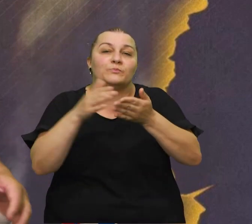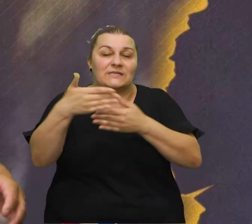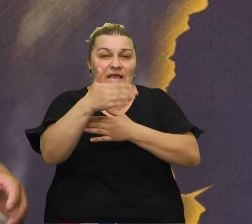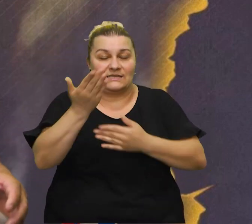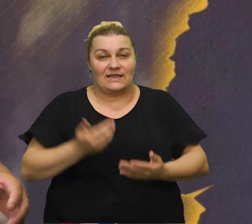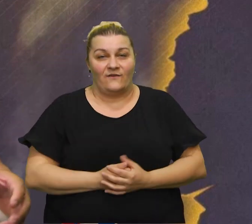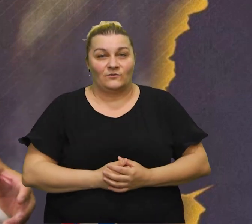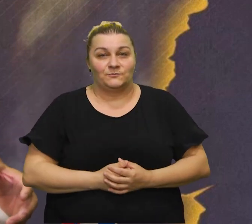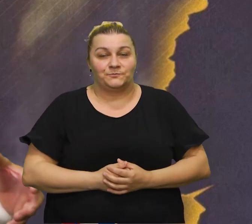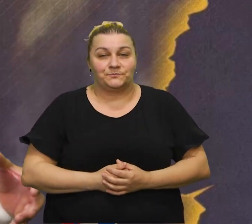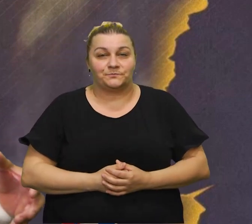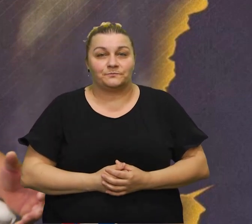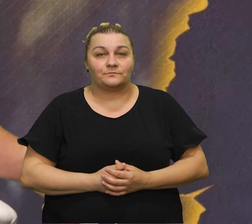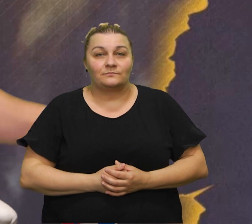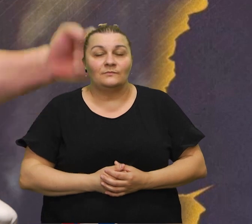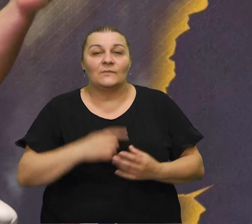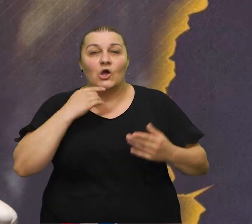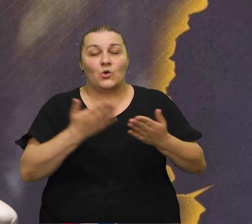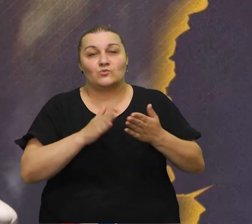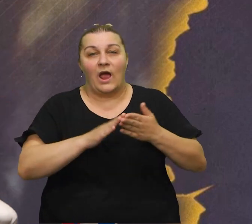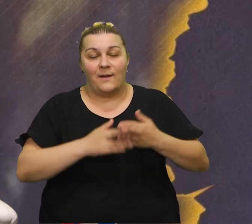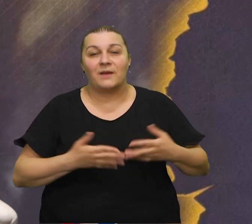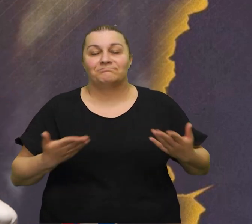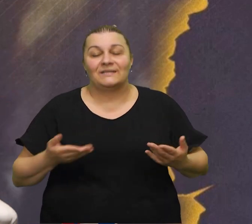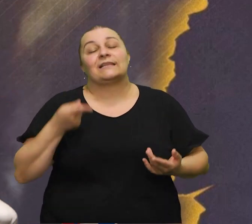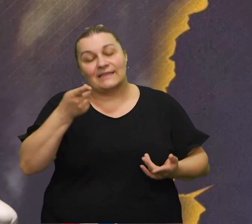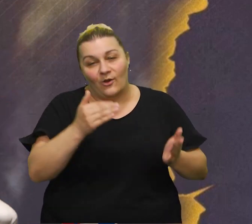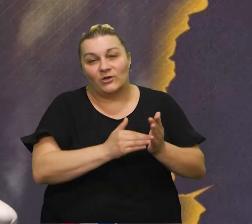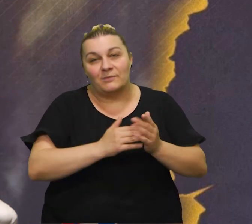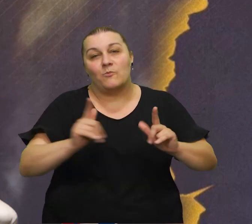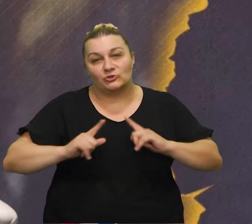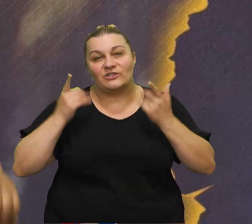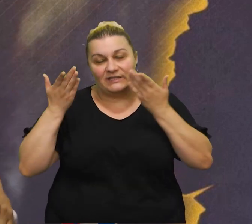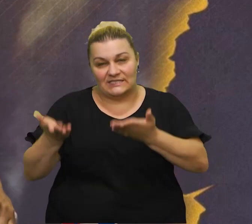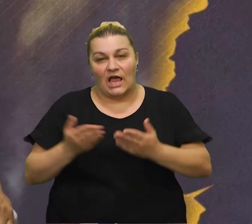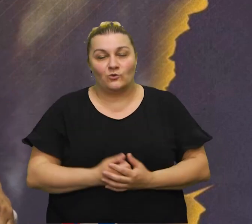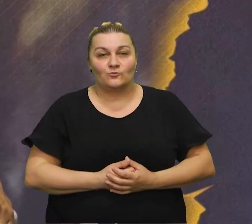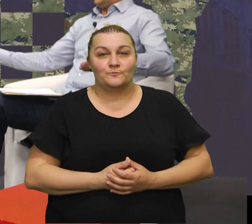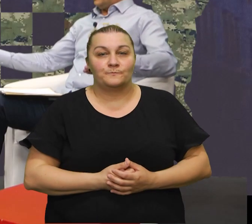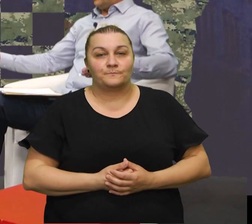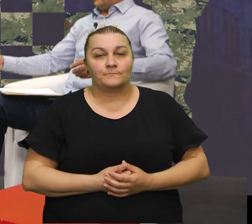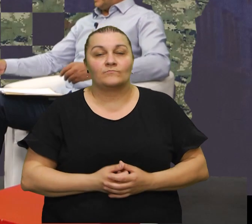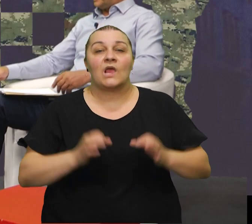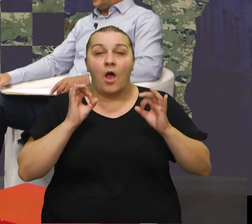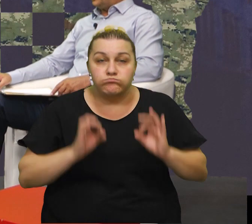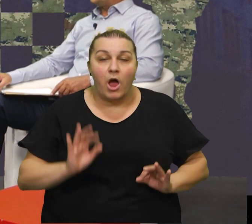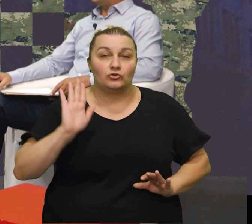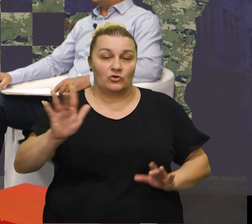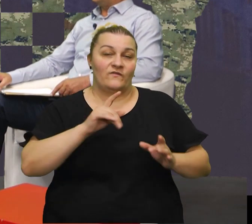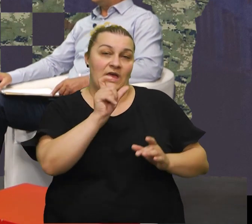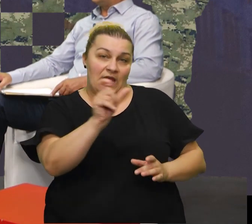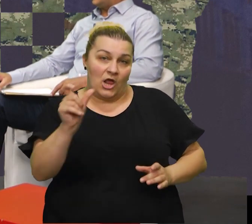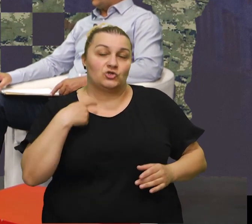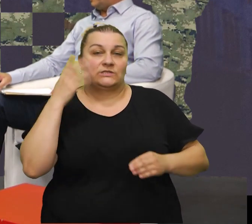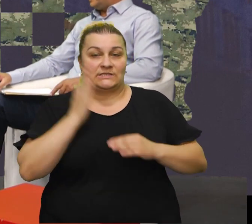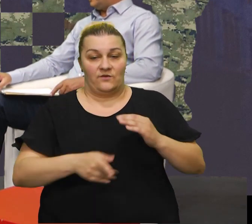ono trobojnici ka učini rukama ovako tako trebamo za nju živiti evo bas s tim riječima